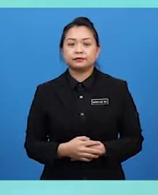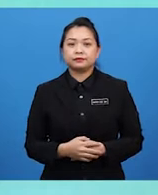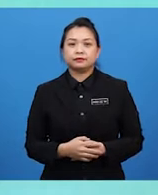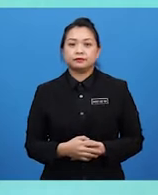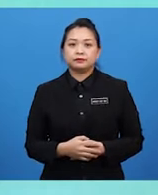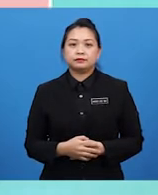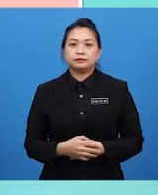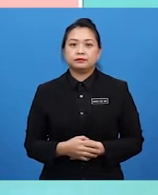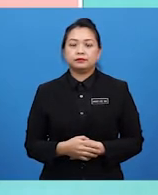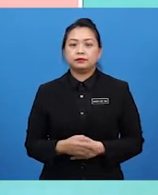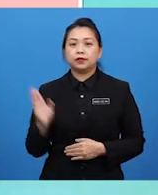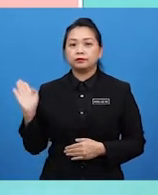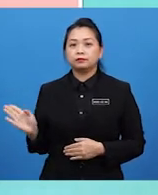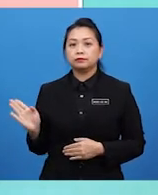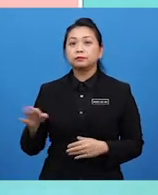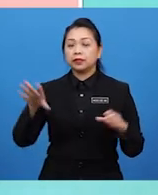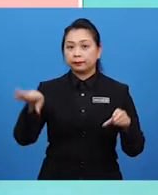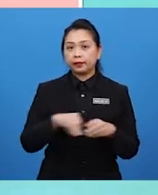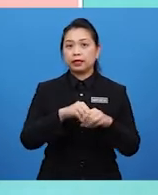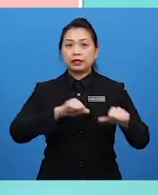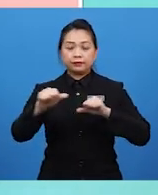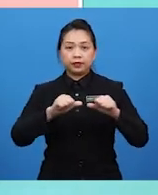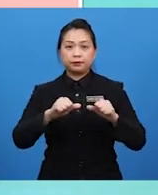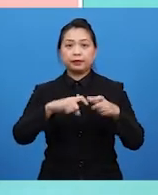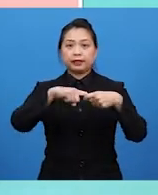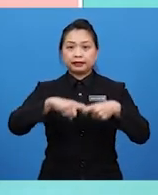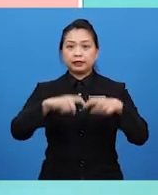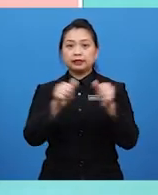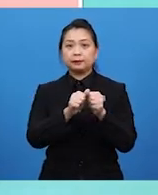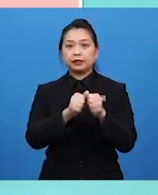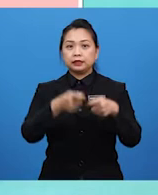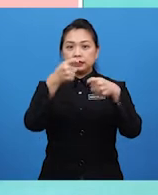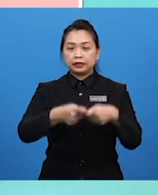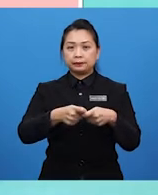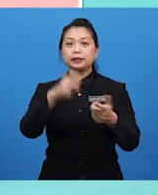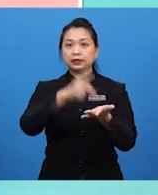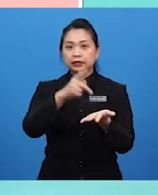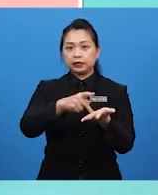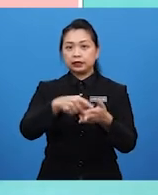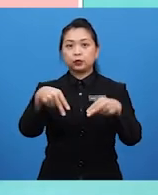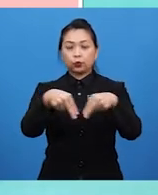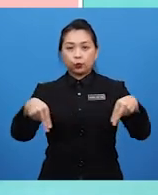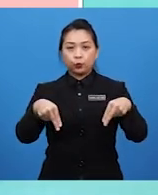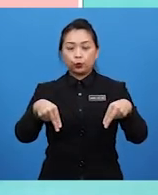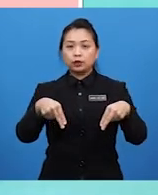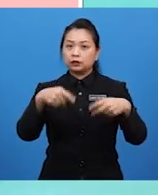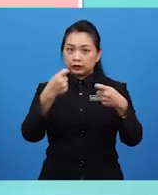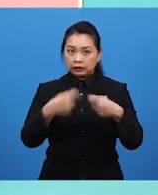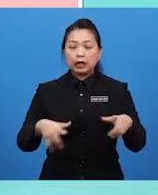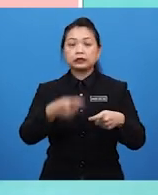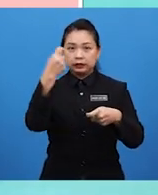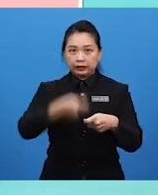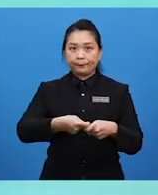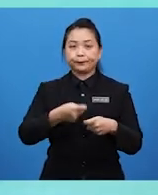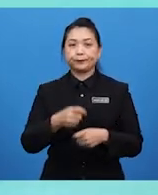Kreativiti teknikal adalah melibatkan aktiviti yang berkaitan dengan penetapan, pengiraan dan ukuran yang telah ditetapkan.